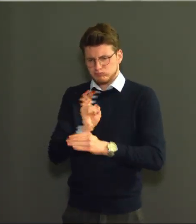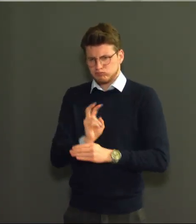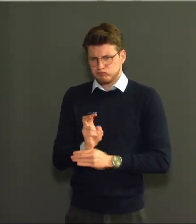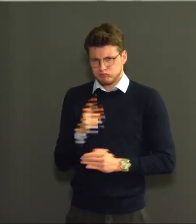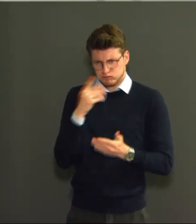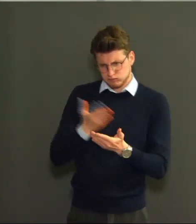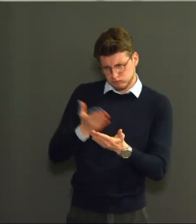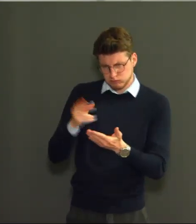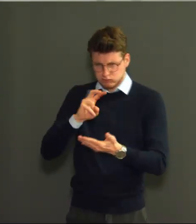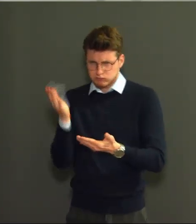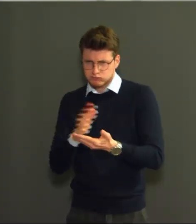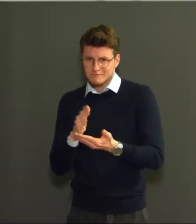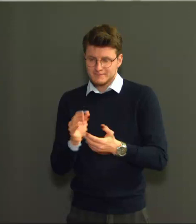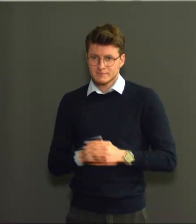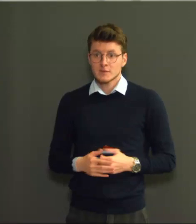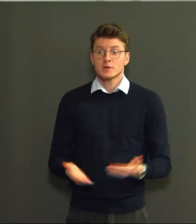zouden worden.